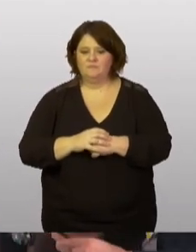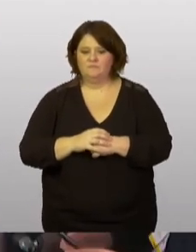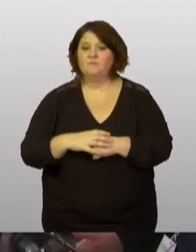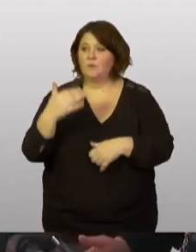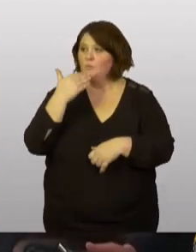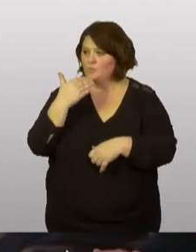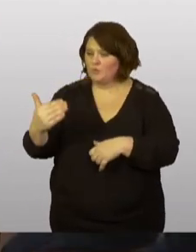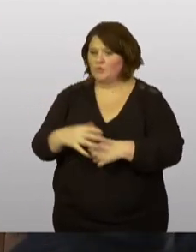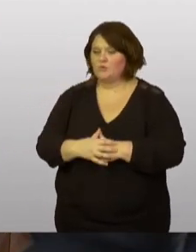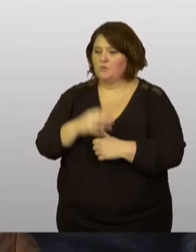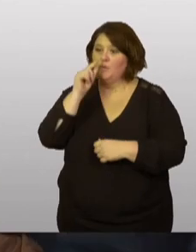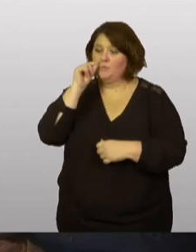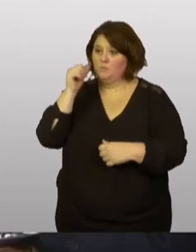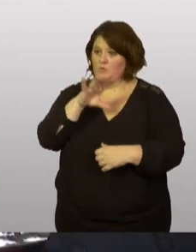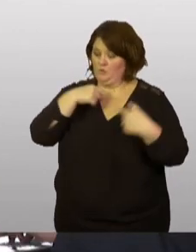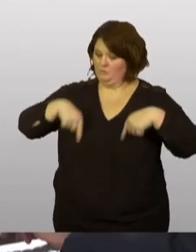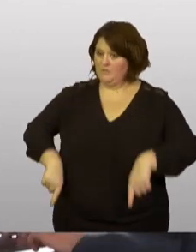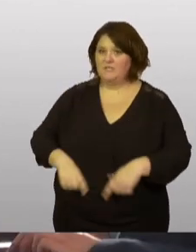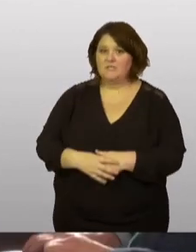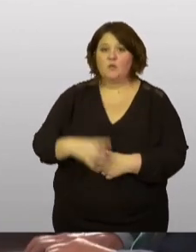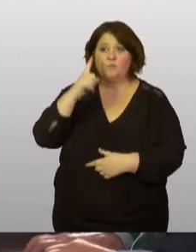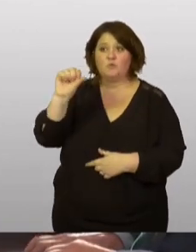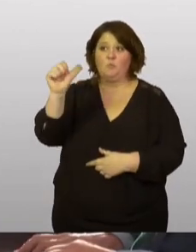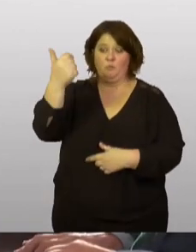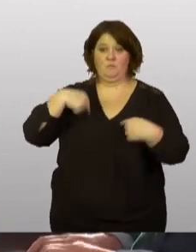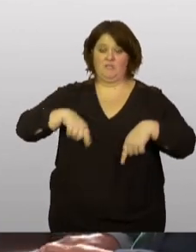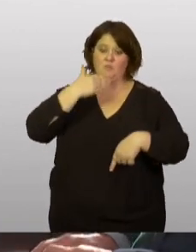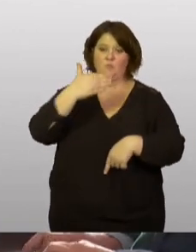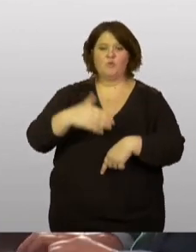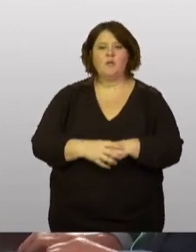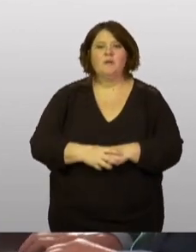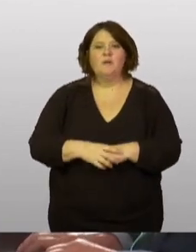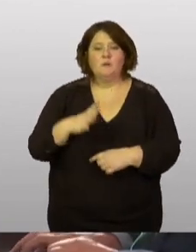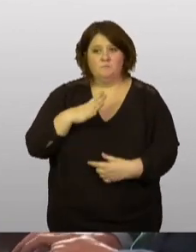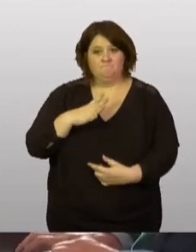Bonjour, monsieur le ministre. Monsieur le Premier ministre, j'ai une question.